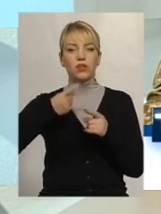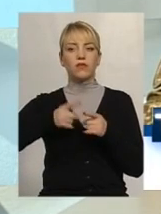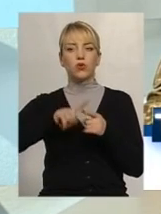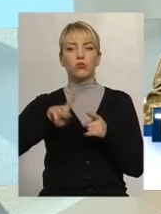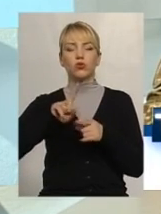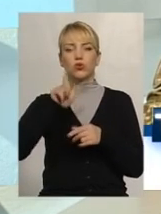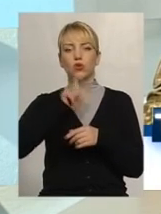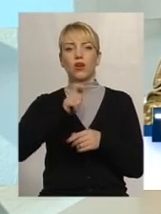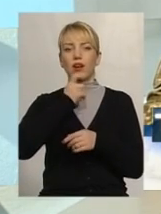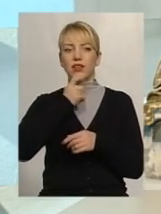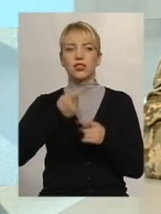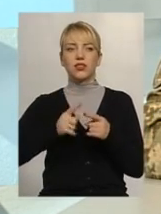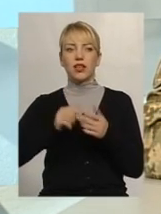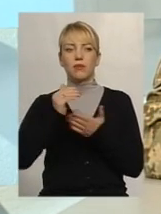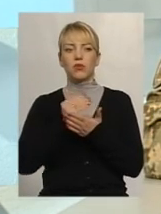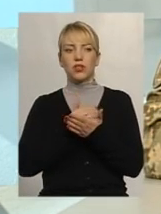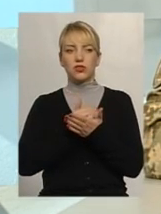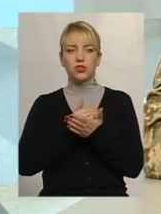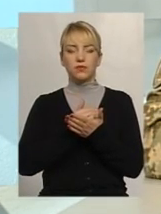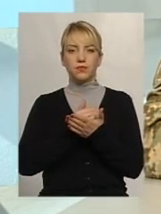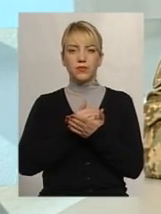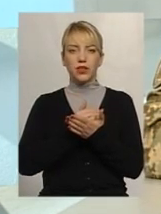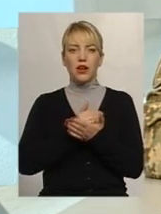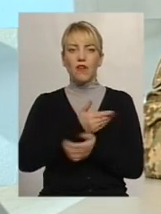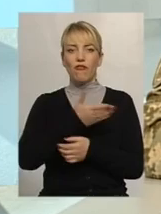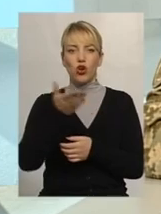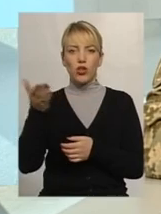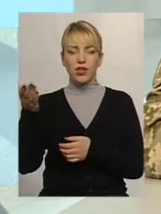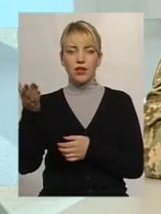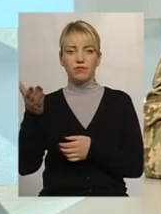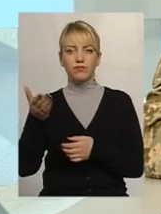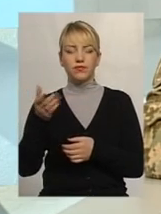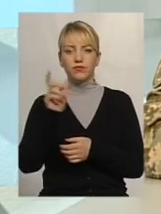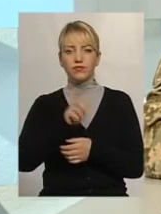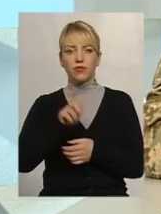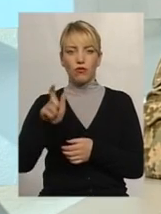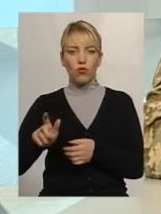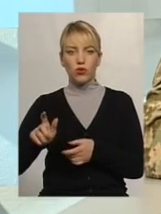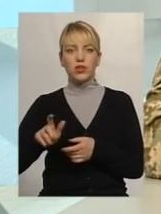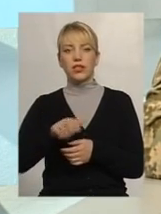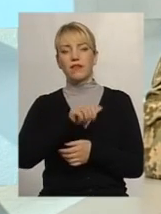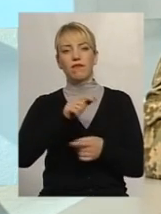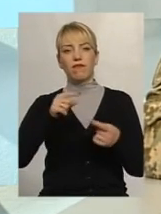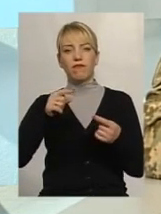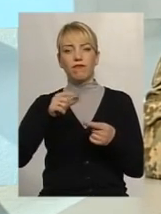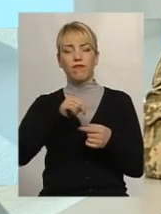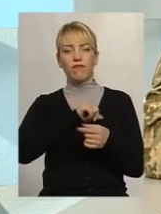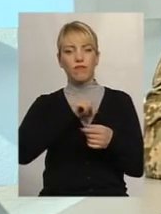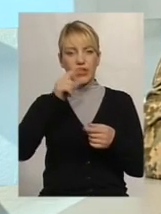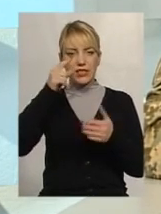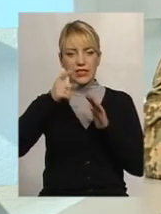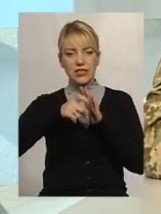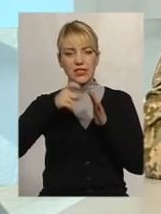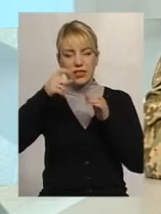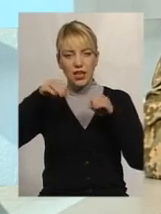глядачі сьогоднішньої передачі, сьогоднішнього ефіру, вони визначаться даже в плані